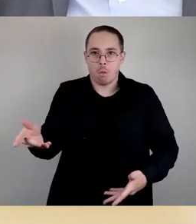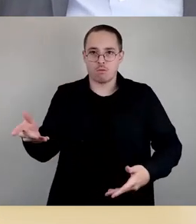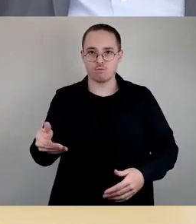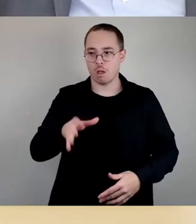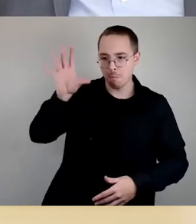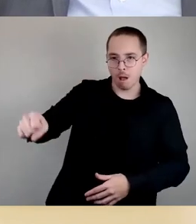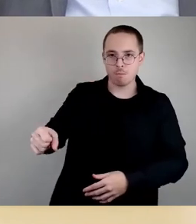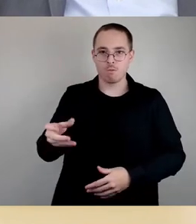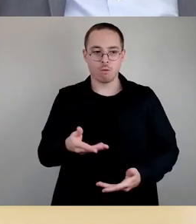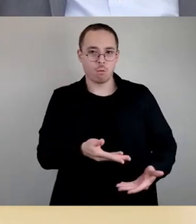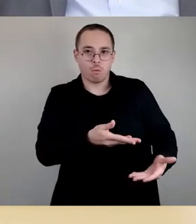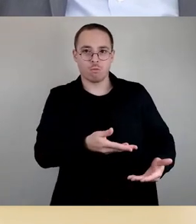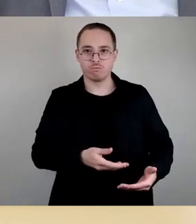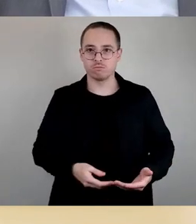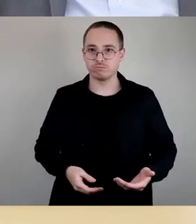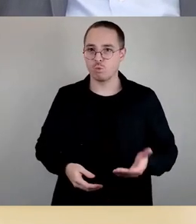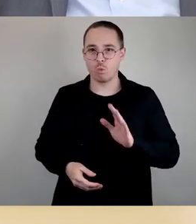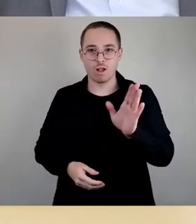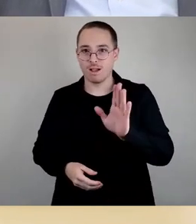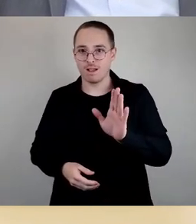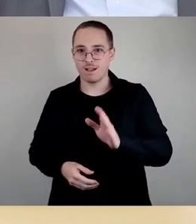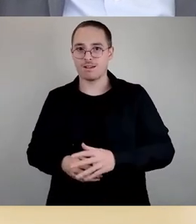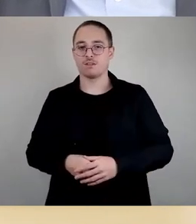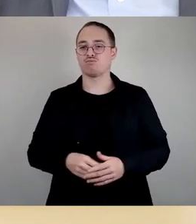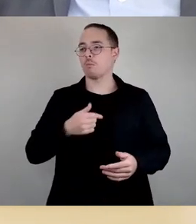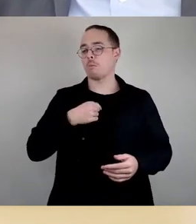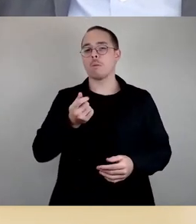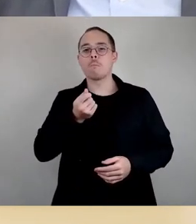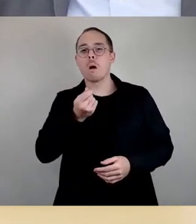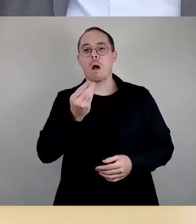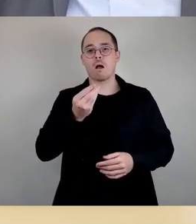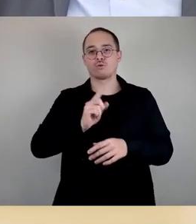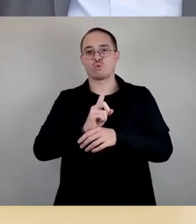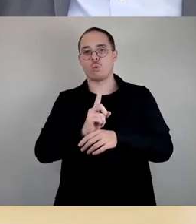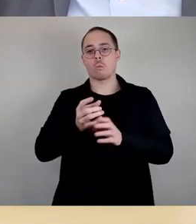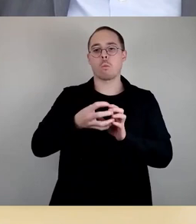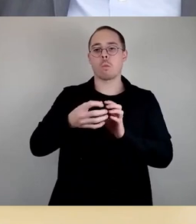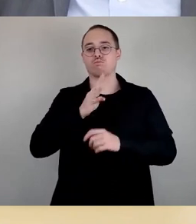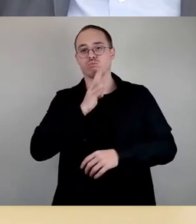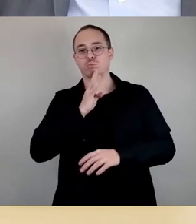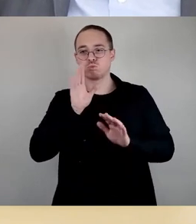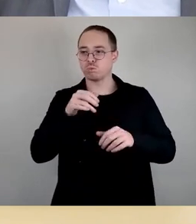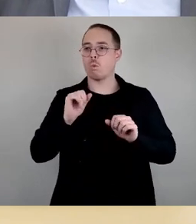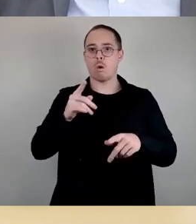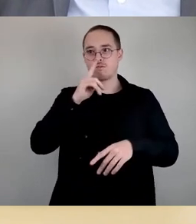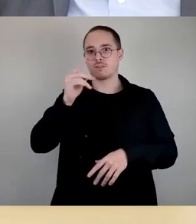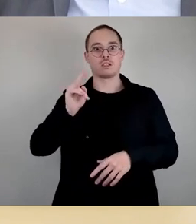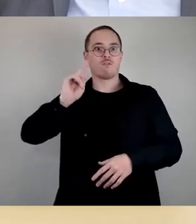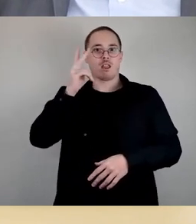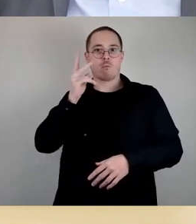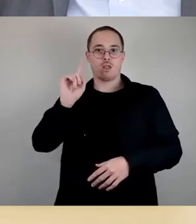Weil mir es dreimal lieber ist, wenn jemand eine halbe Sekunde länger redet, als dass er noch ein zweites Mark zum Mikrofon gibt, dass wir fertig werden.